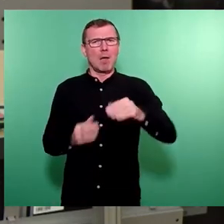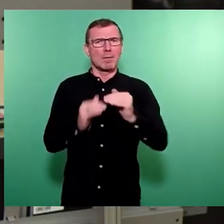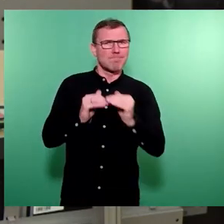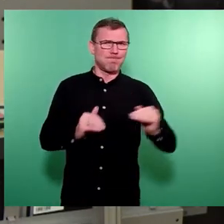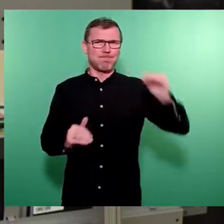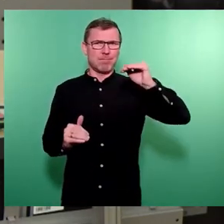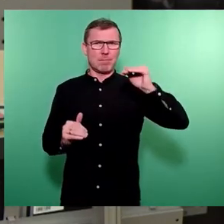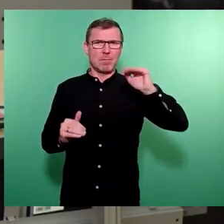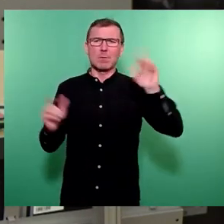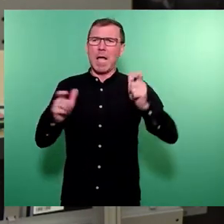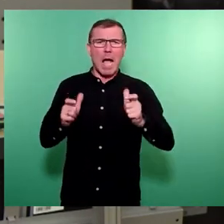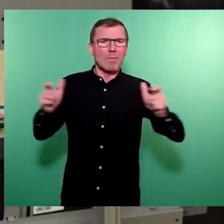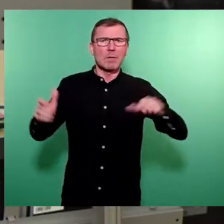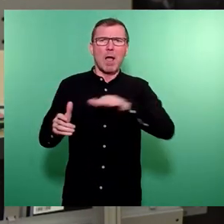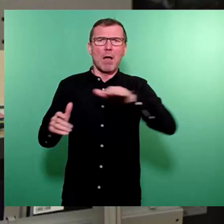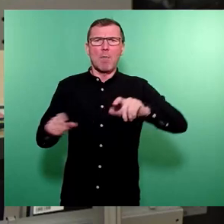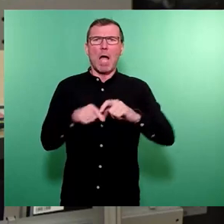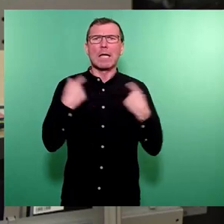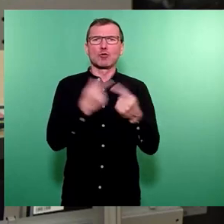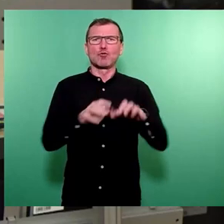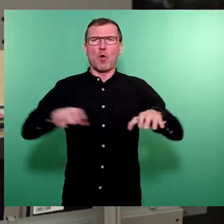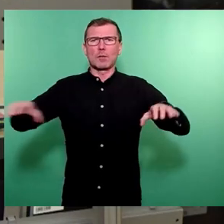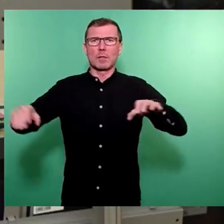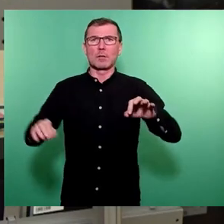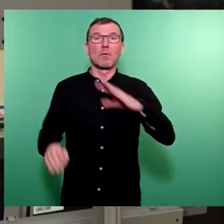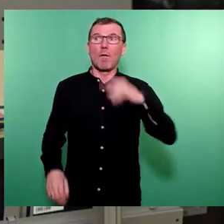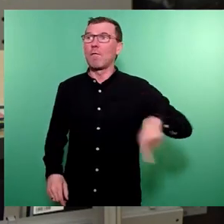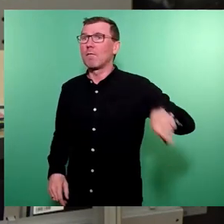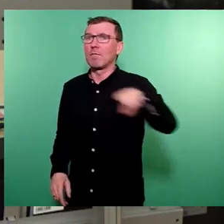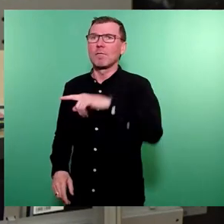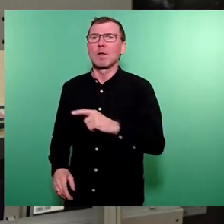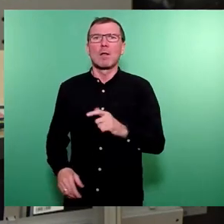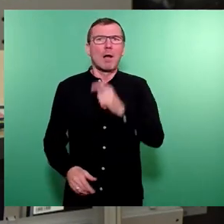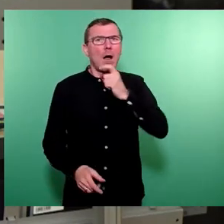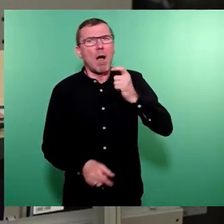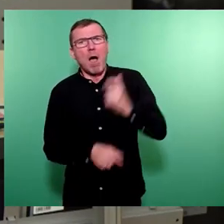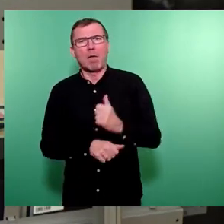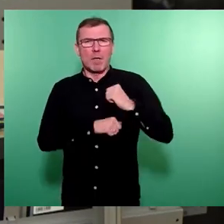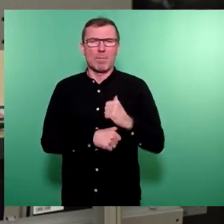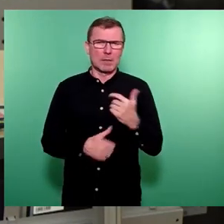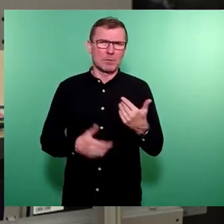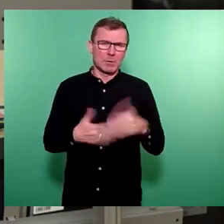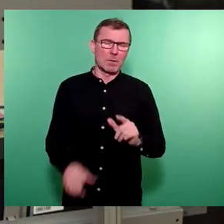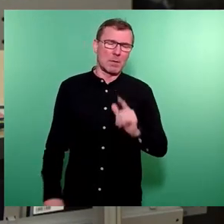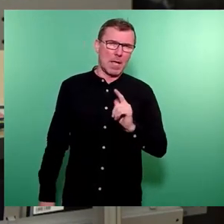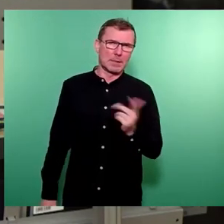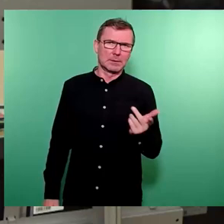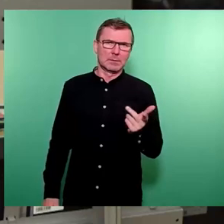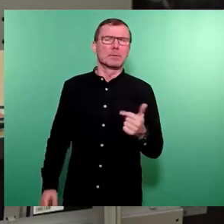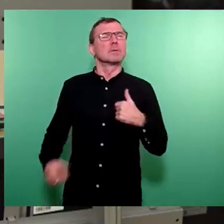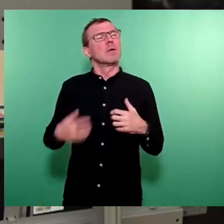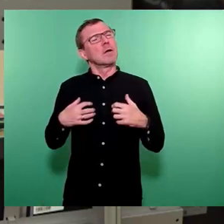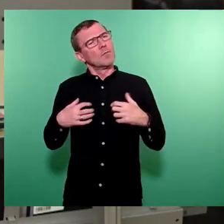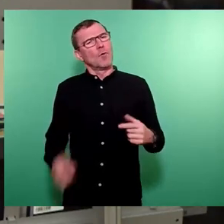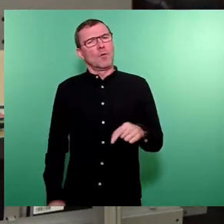Anwohnerparkzonen für ganz viele eine ganz außerordentliche Belastung gewesen. Ich bin sehr froh, dass